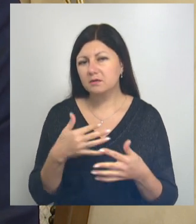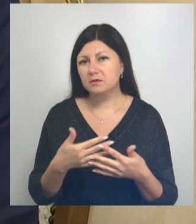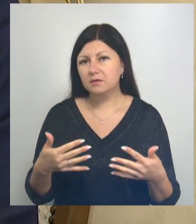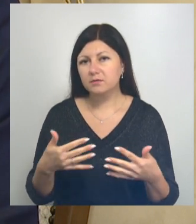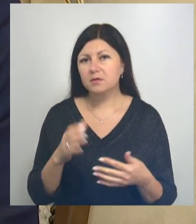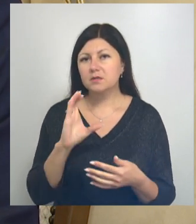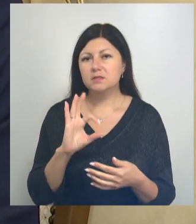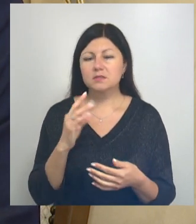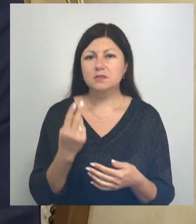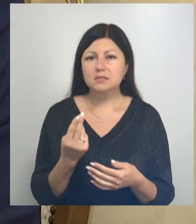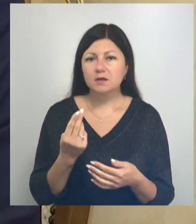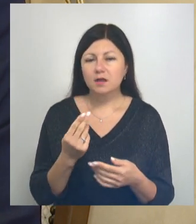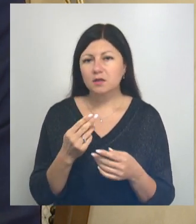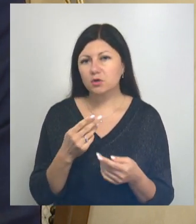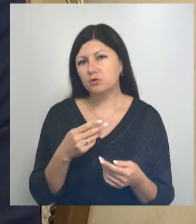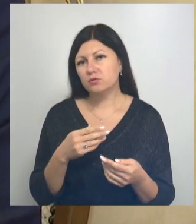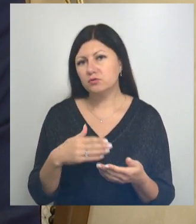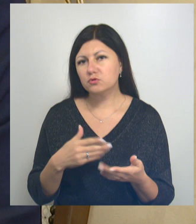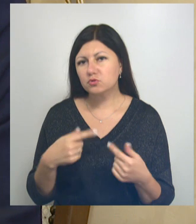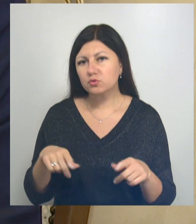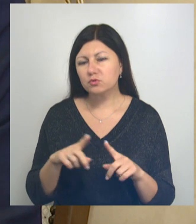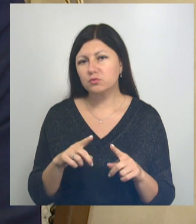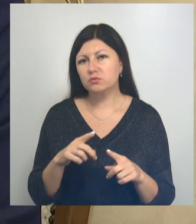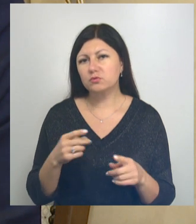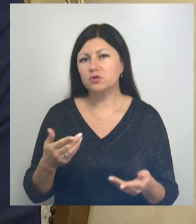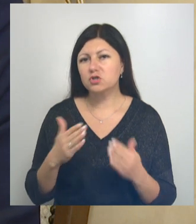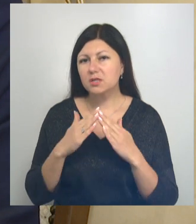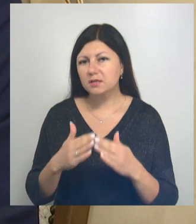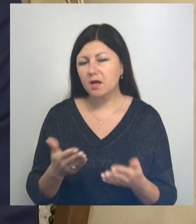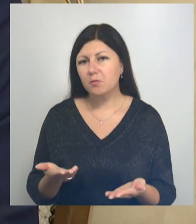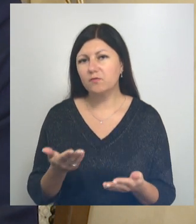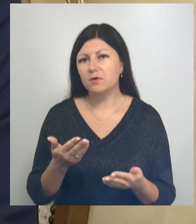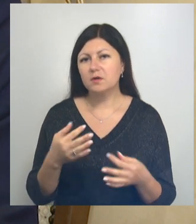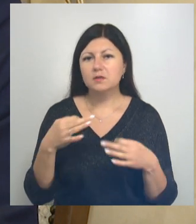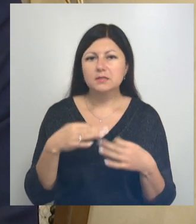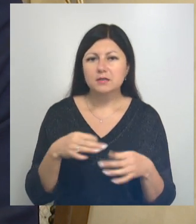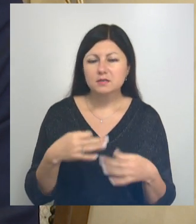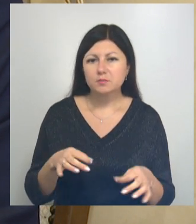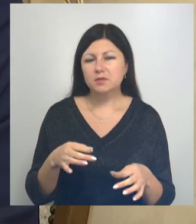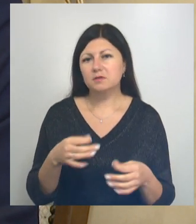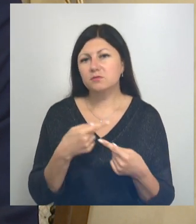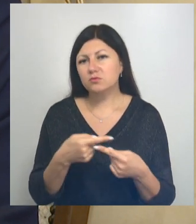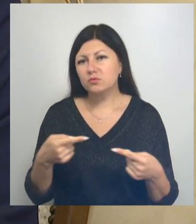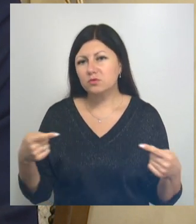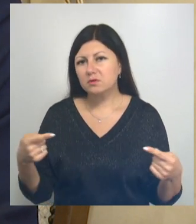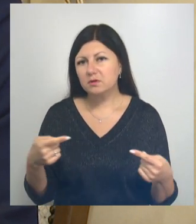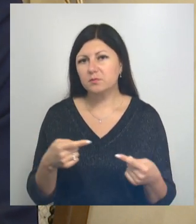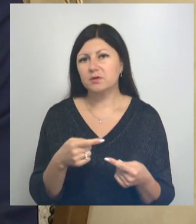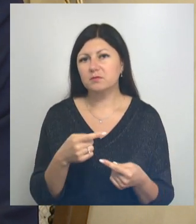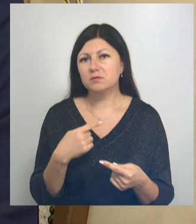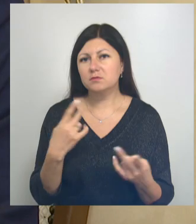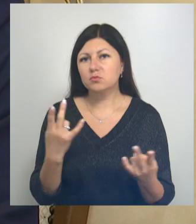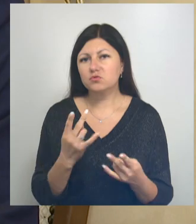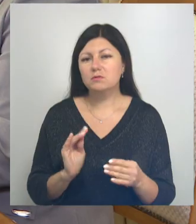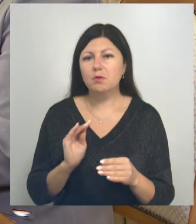социальной инфраструктуры, жилых домов, транспортной инфраструктуры, других объектов, конечно, нам нужна